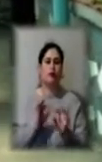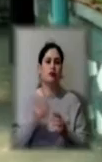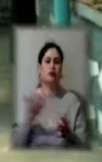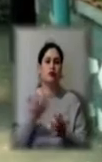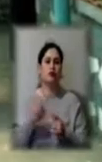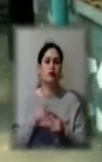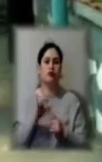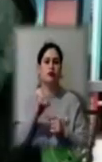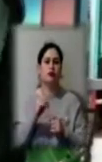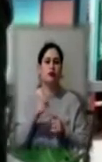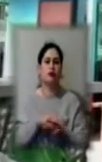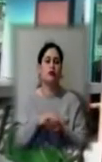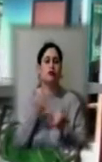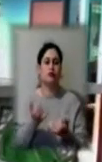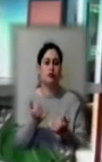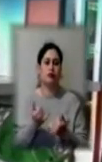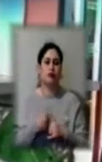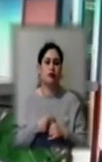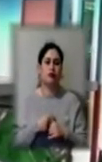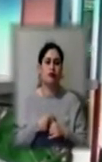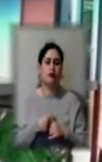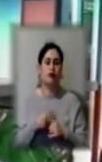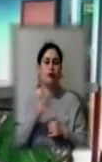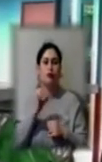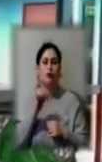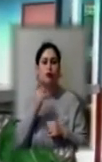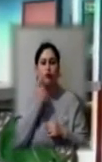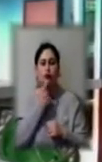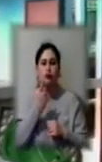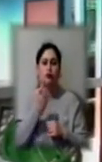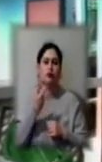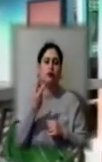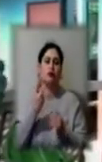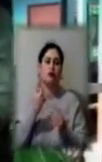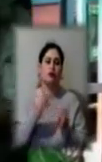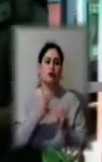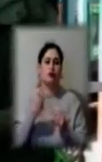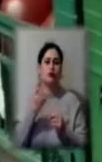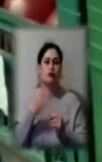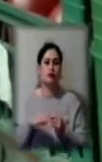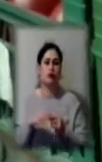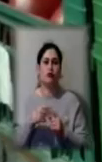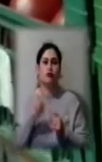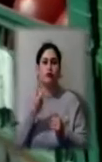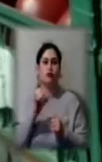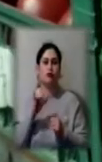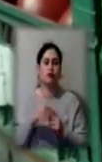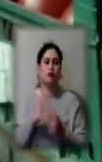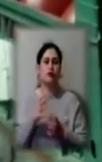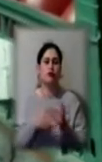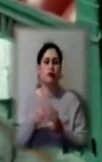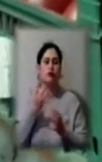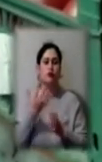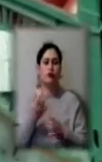ринках зараз. Зубника в нас 110-140, два сорти в нас є. Помідор 45, червоний, розовий